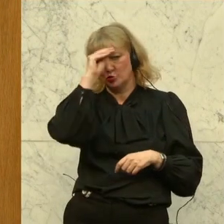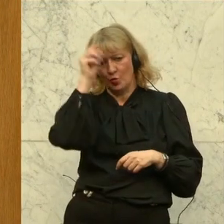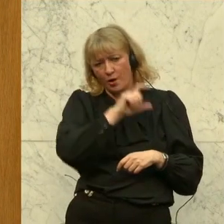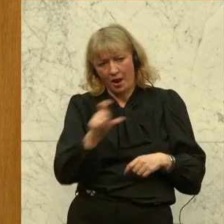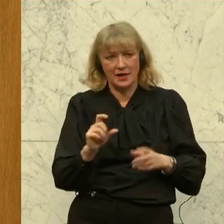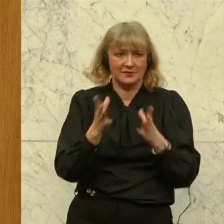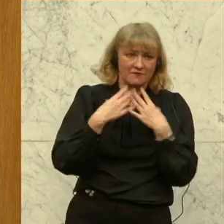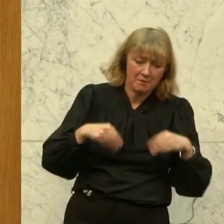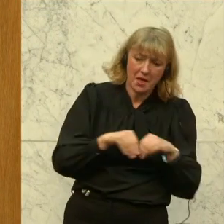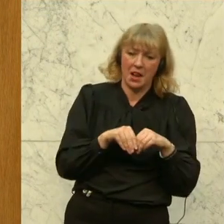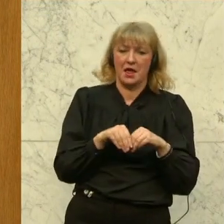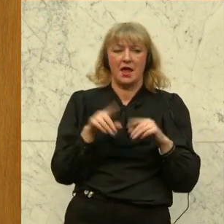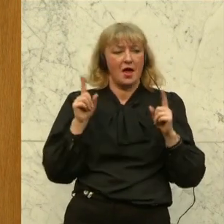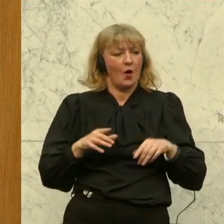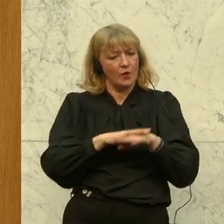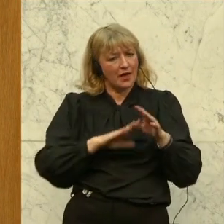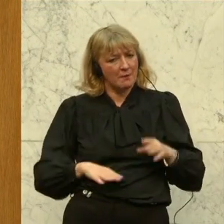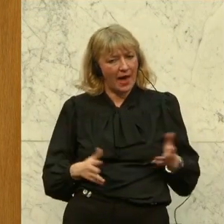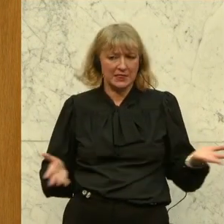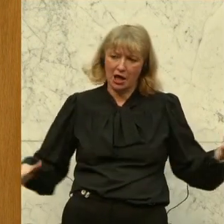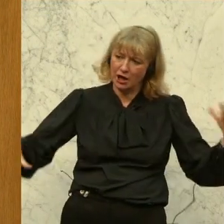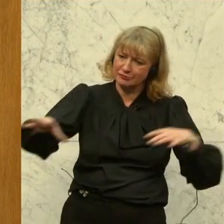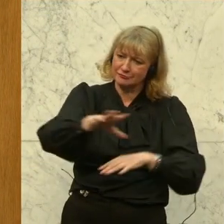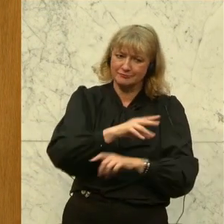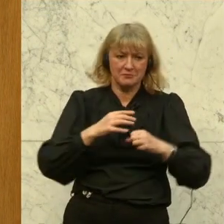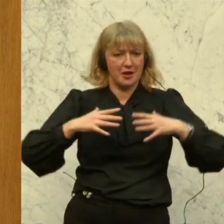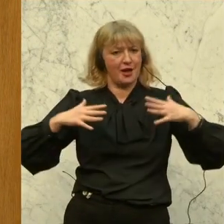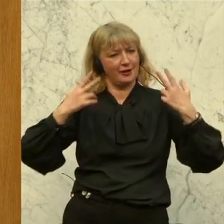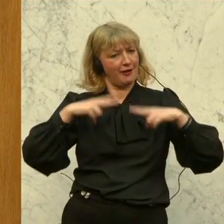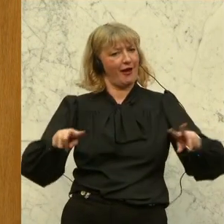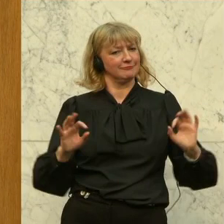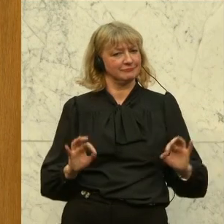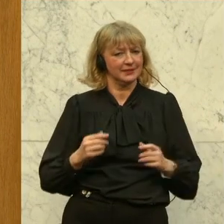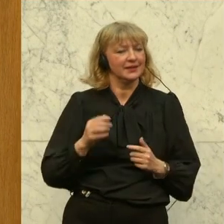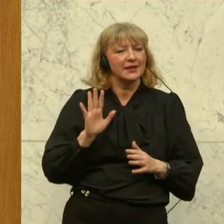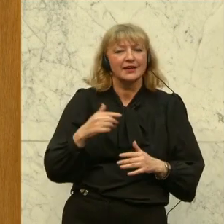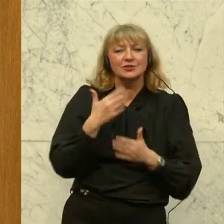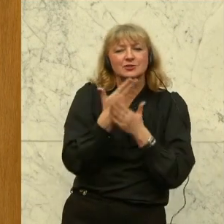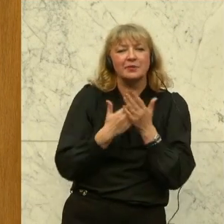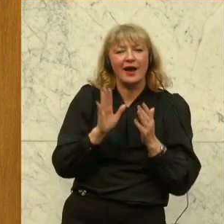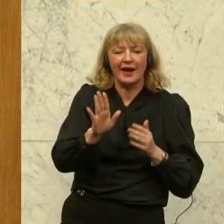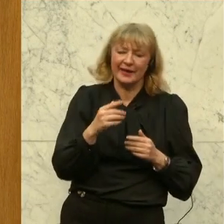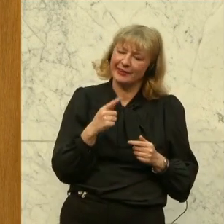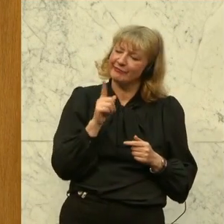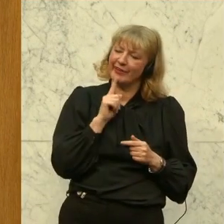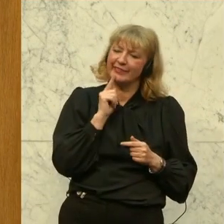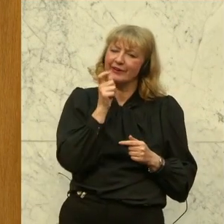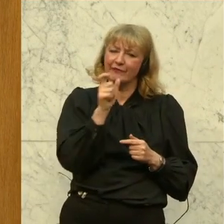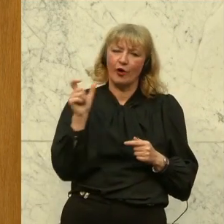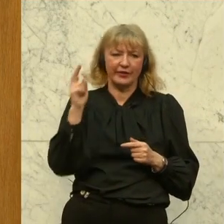in Familien und in Gemeinden. Ich beherrsche in Ihrer Sprache nur ganz wenige Wörter,